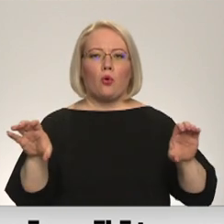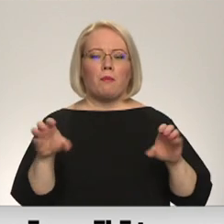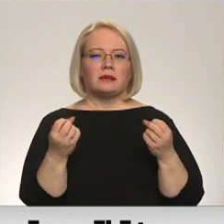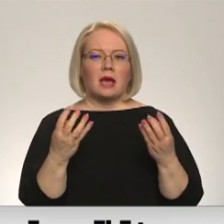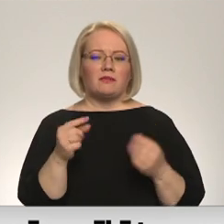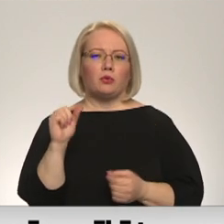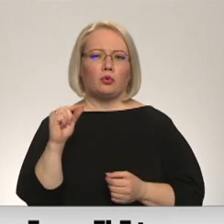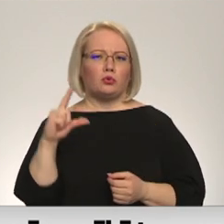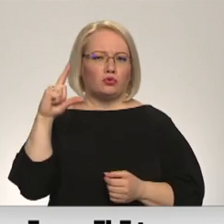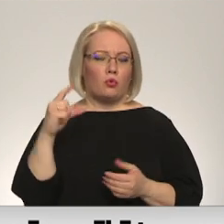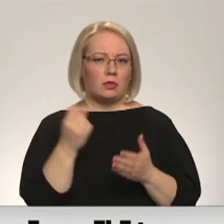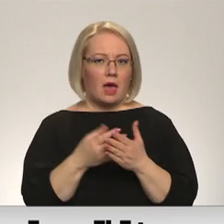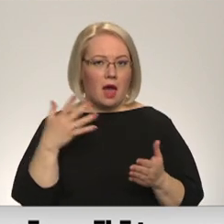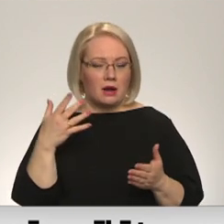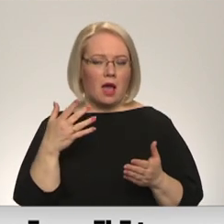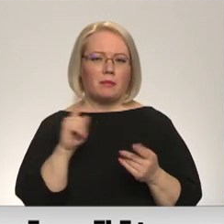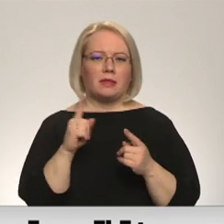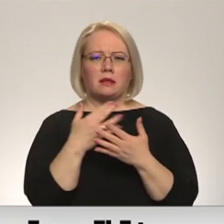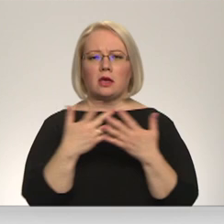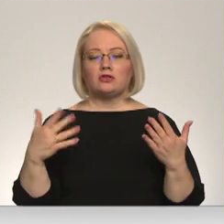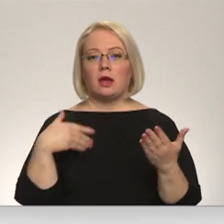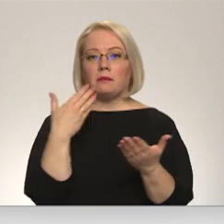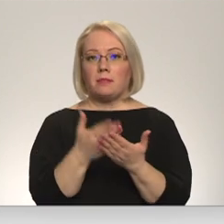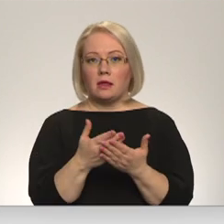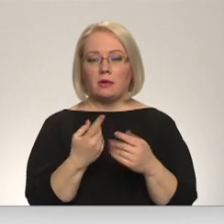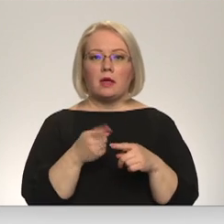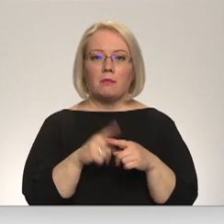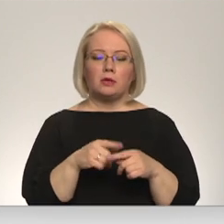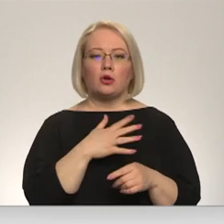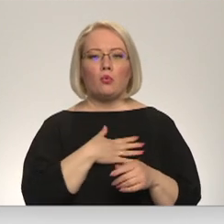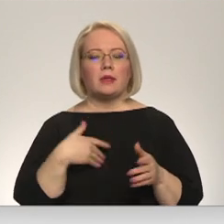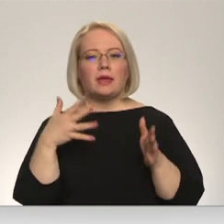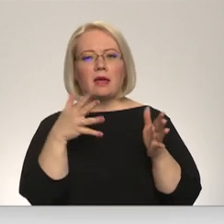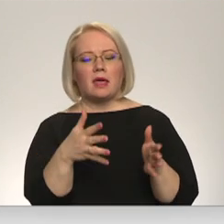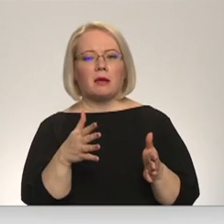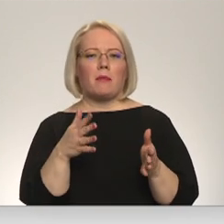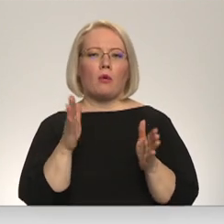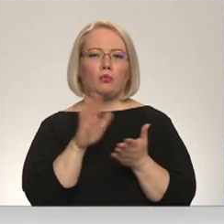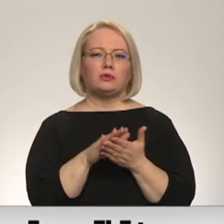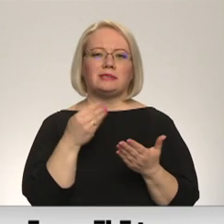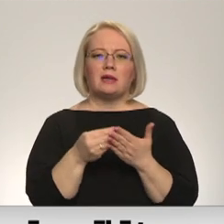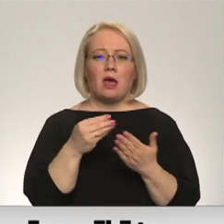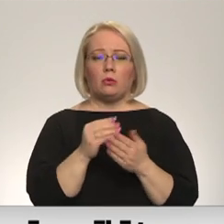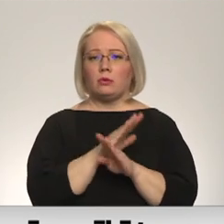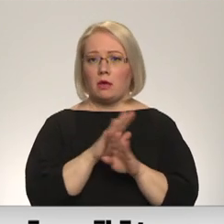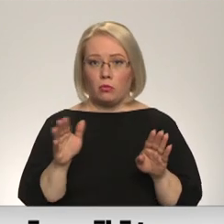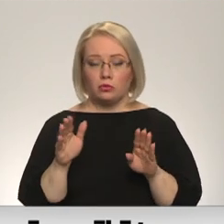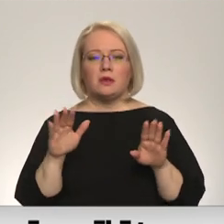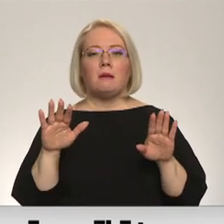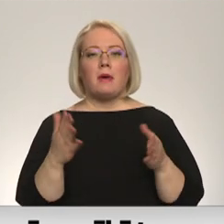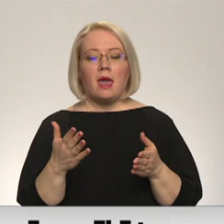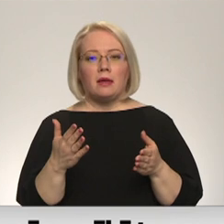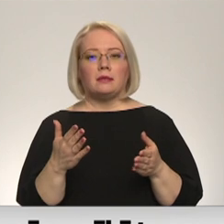dārgāk, ka kākur reiz piedāvā tirgotāji, bet ir dažādi piedāvājumi. Līdz ar to būtiski ietekmijos cenu tas neietstās, ja, protams,